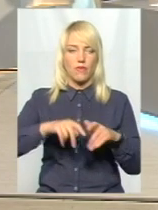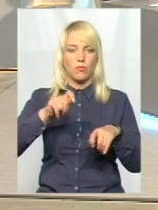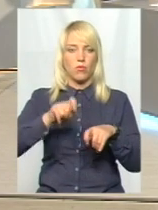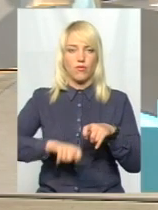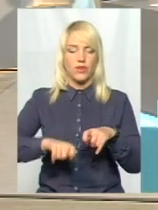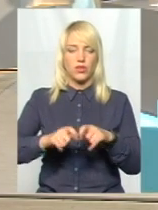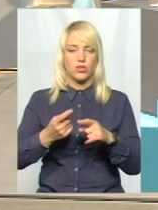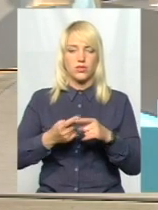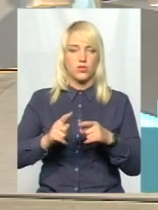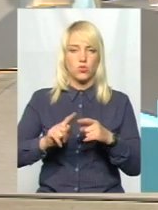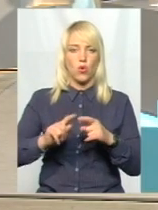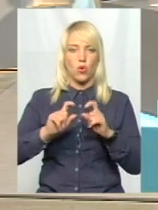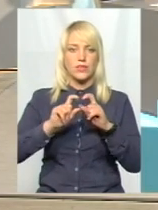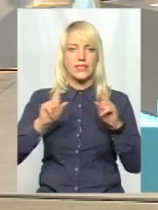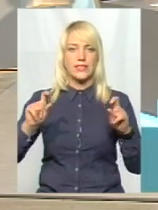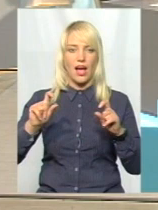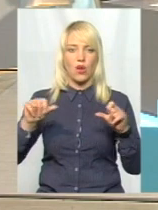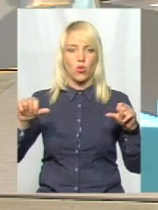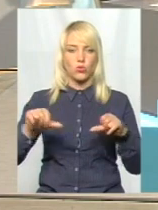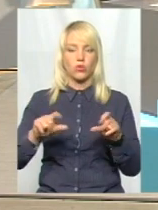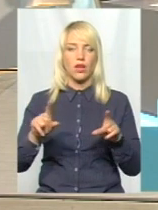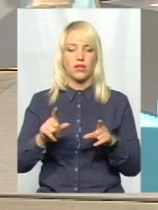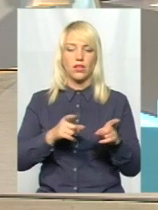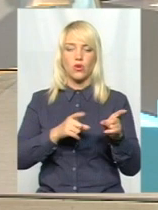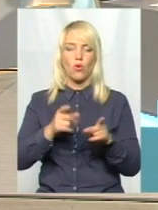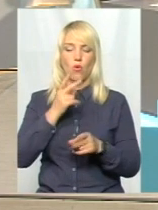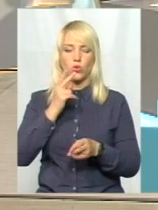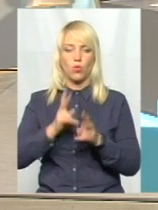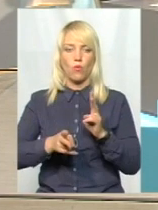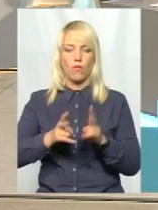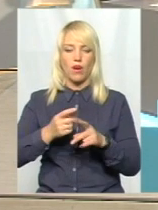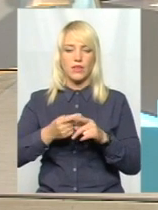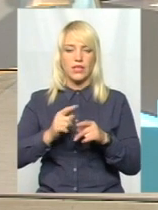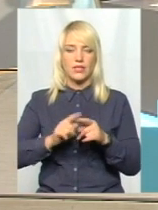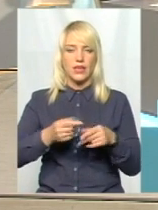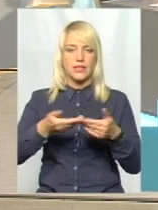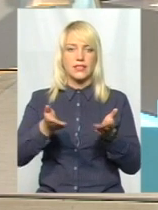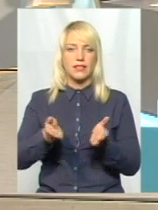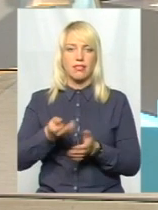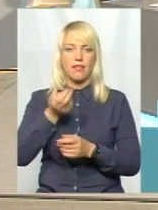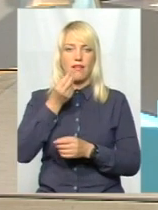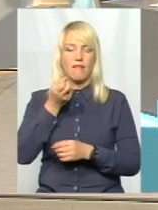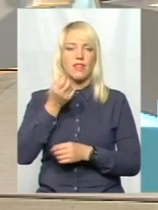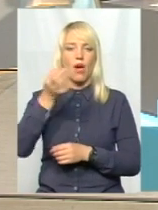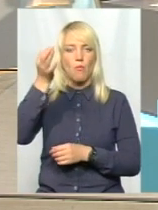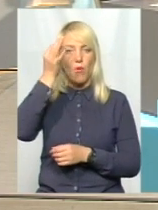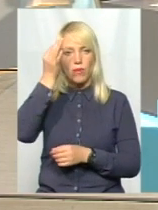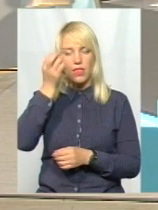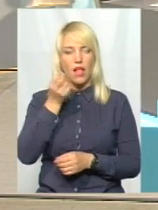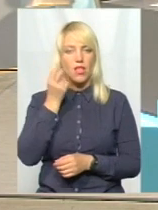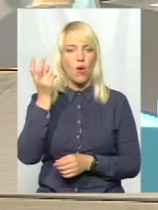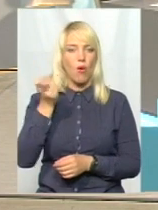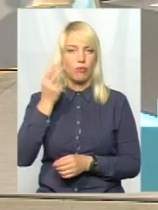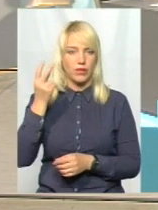закладу, який готував ці страви на обід, на поминальні обіди. За результатами проведення